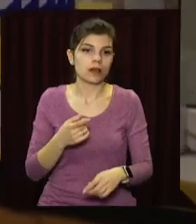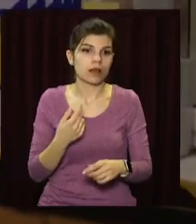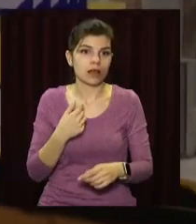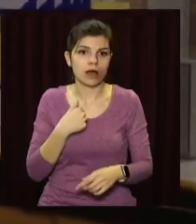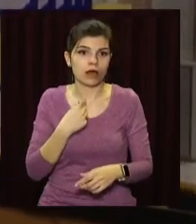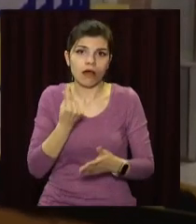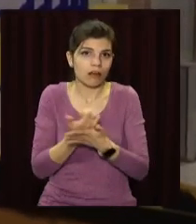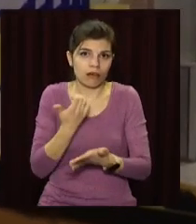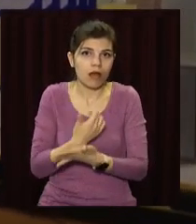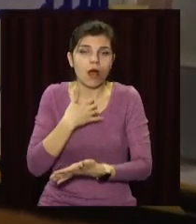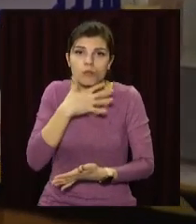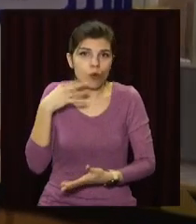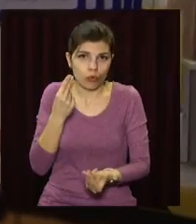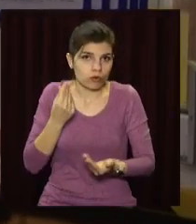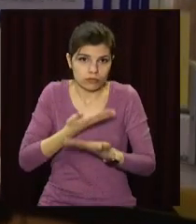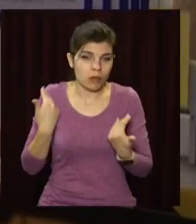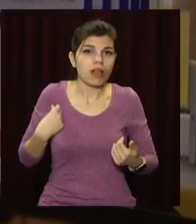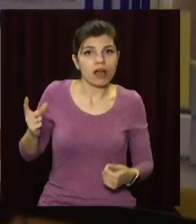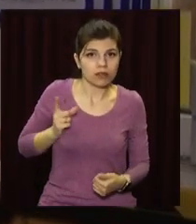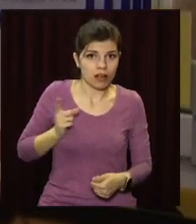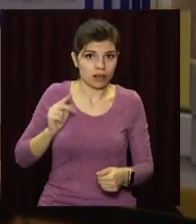заробляю гроші. Я сторожом роблю.